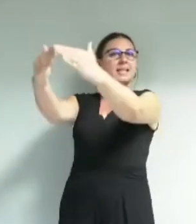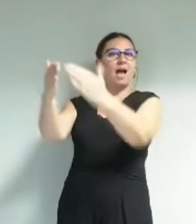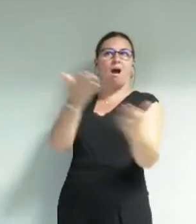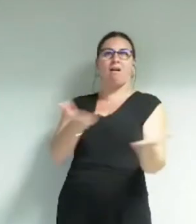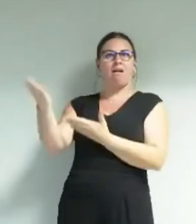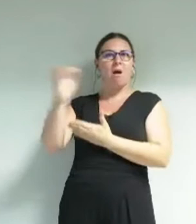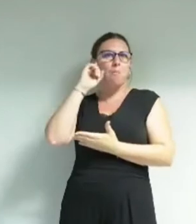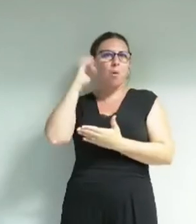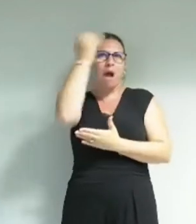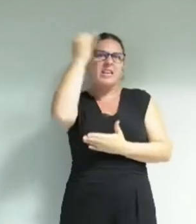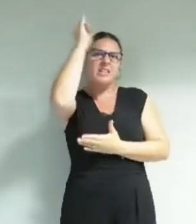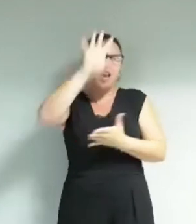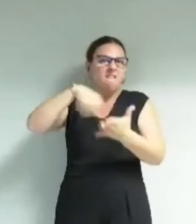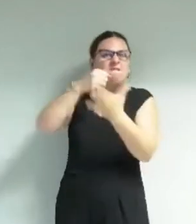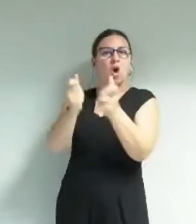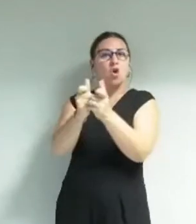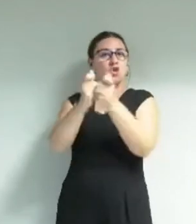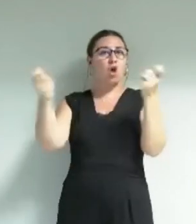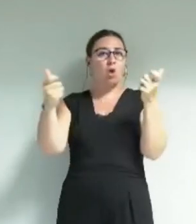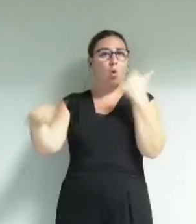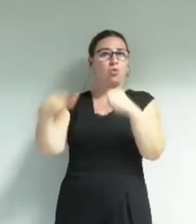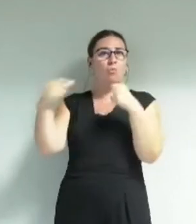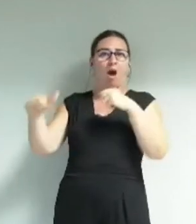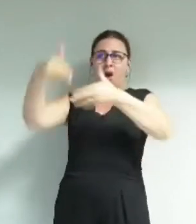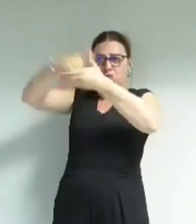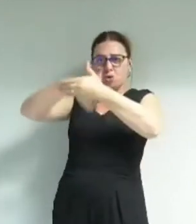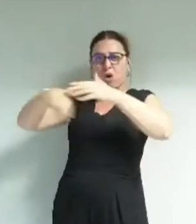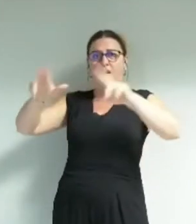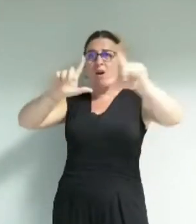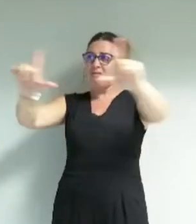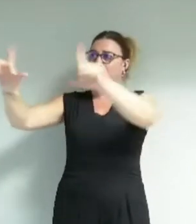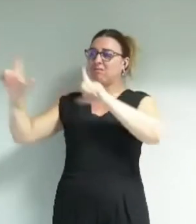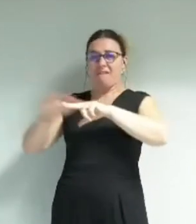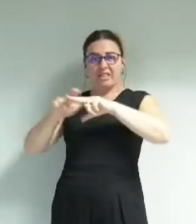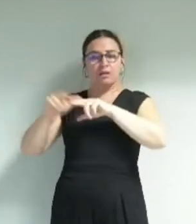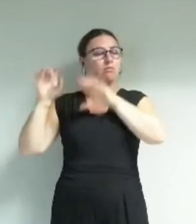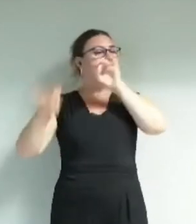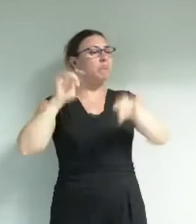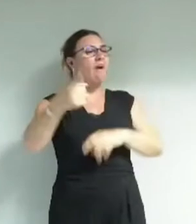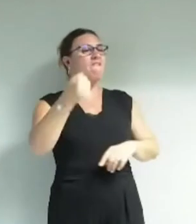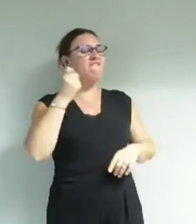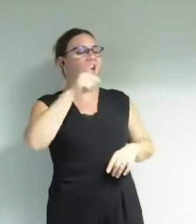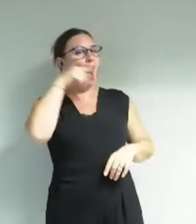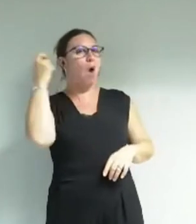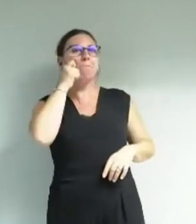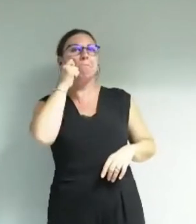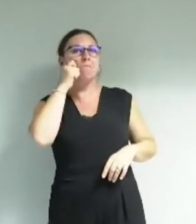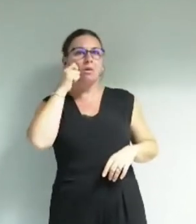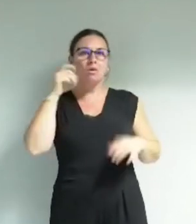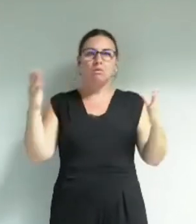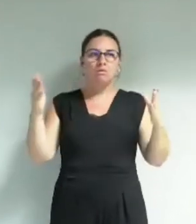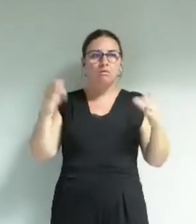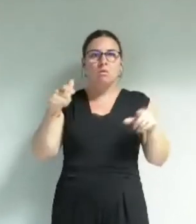idéologie avec un centre d'art contemporain sans oeuvre qui refusait des expositions parce qu'elles émanaient d'hommes blancs qui organisait des réunions